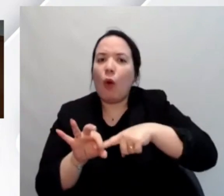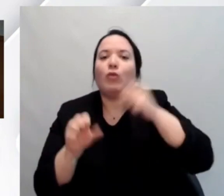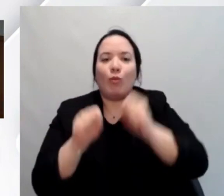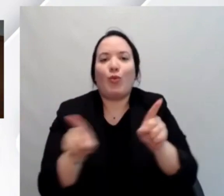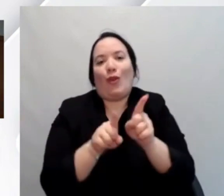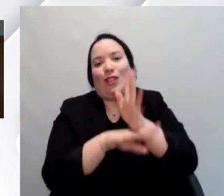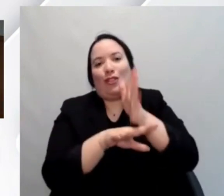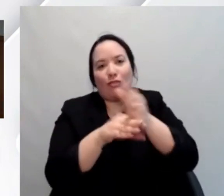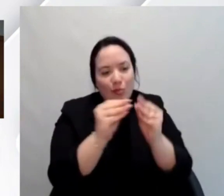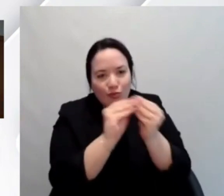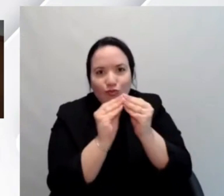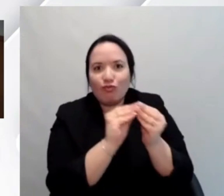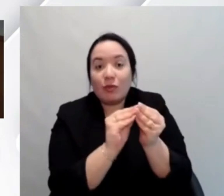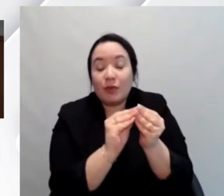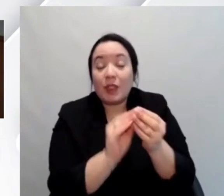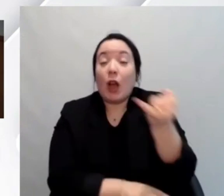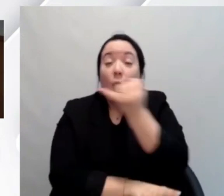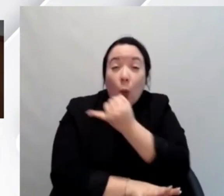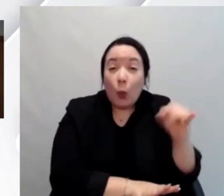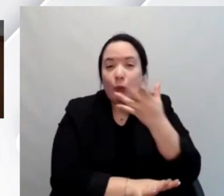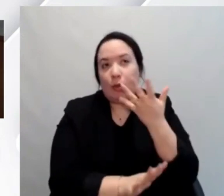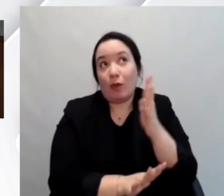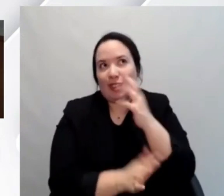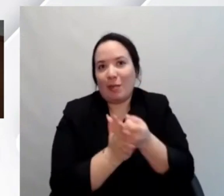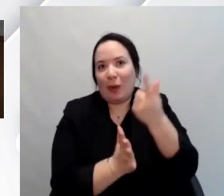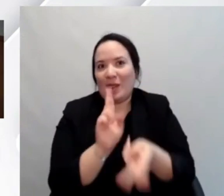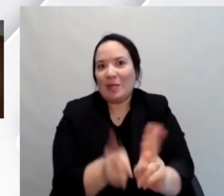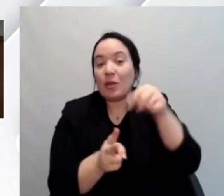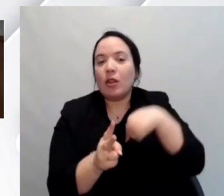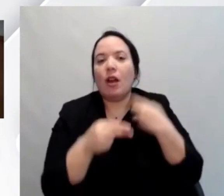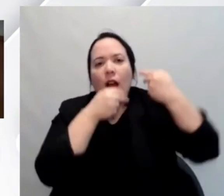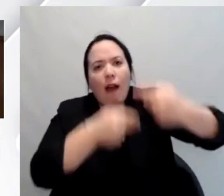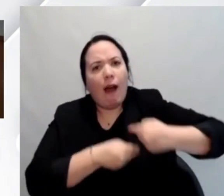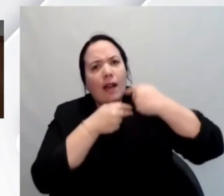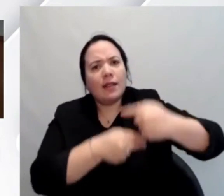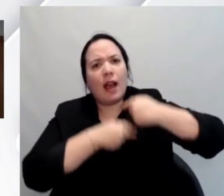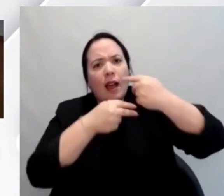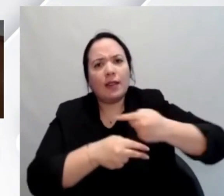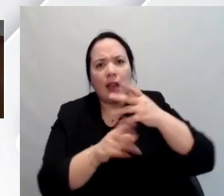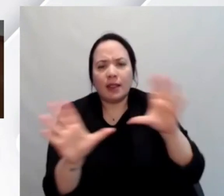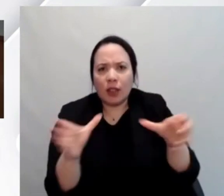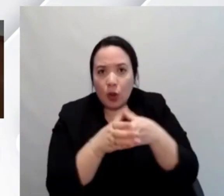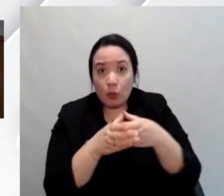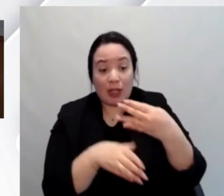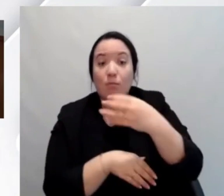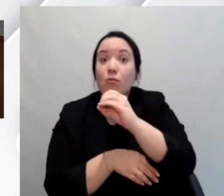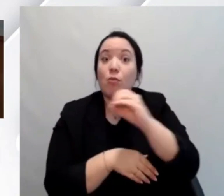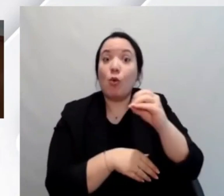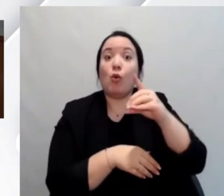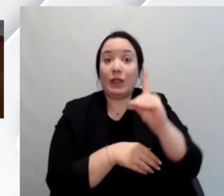Ultimissima cosa, che forse è quella più importante, è che nel corso di questi anni la comunità di Moodle italiana e